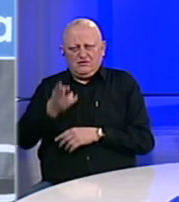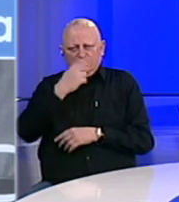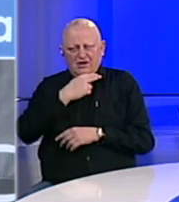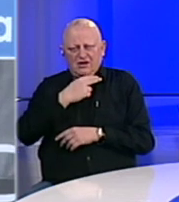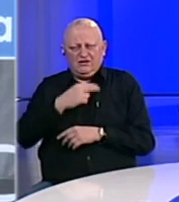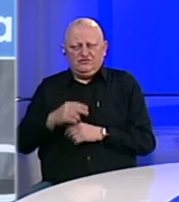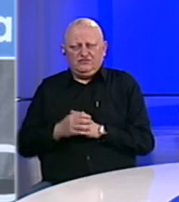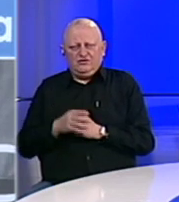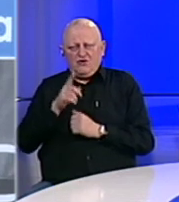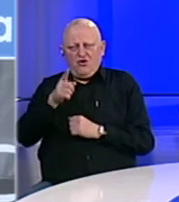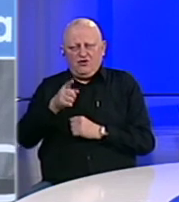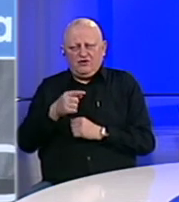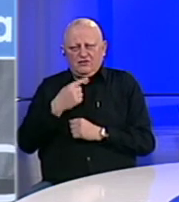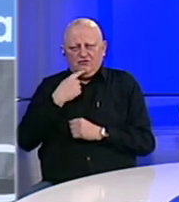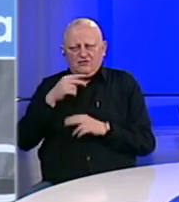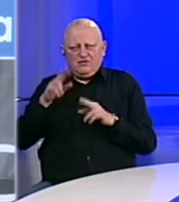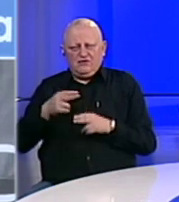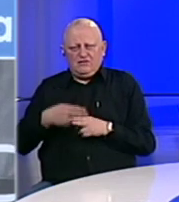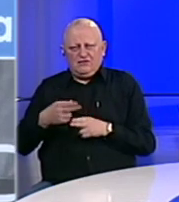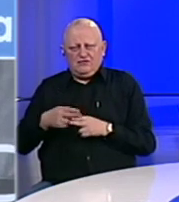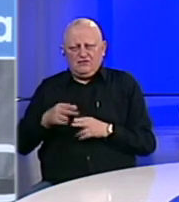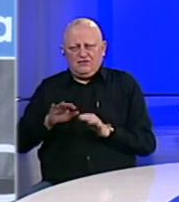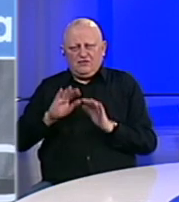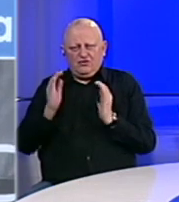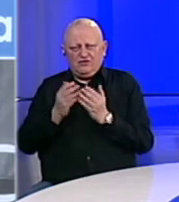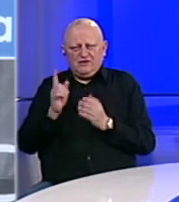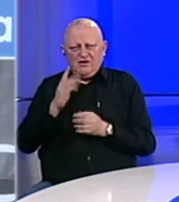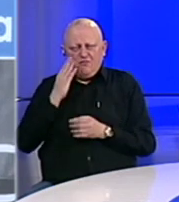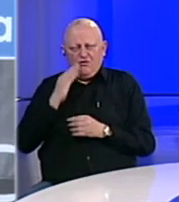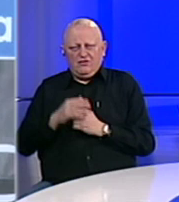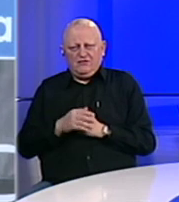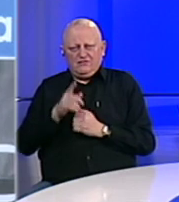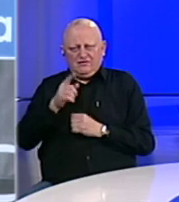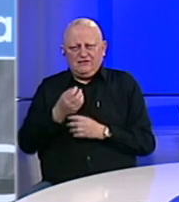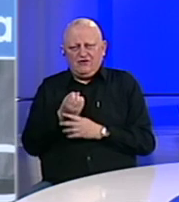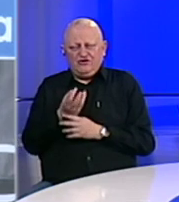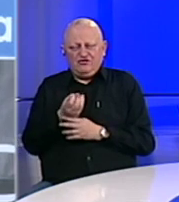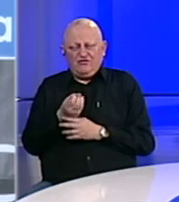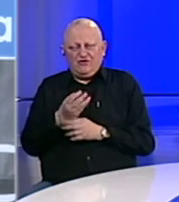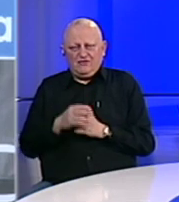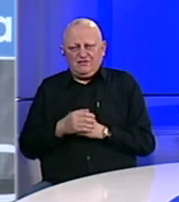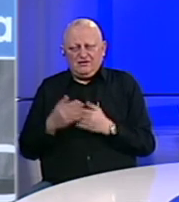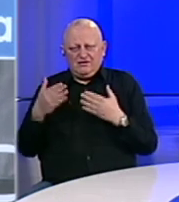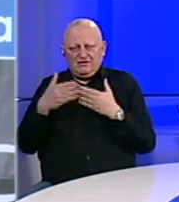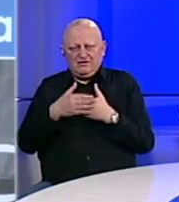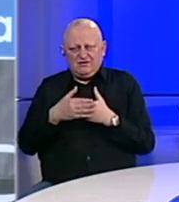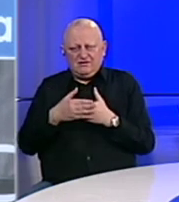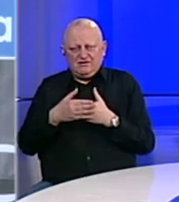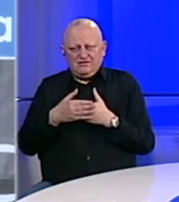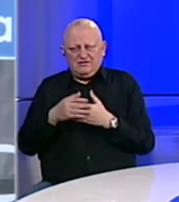organa. Naravno, oni koji imaju rješenja o izolaciji, a ne poštuju. Za vašu informaciju, sinoć je